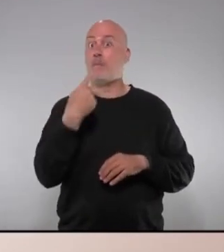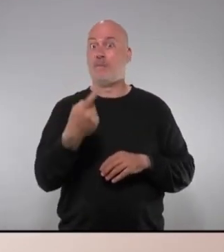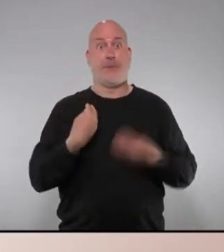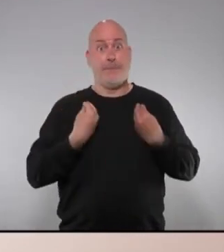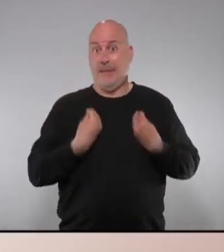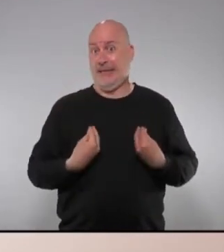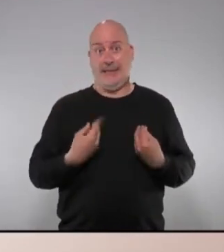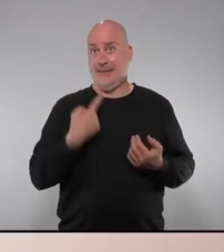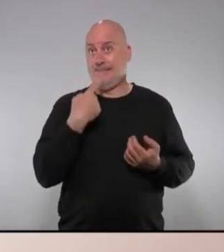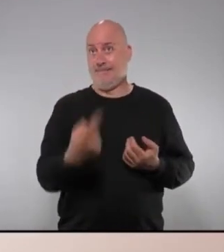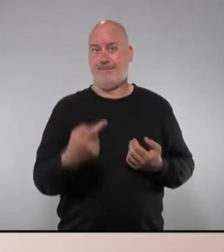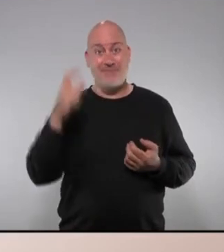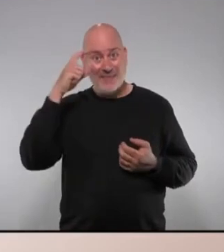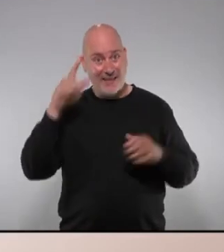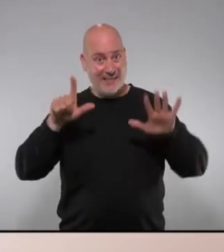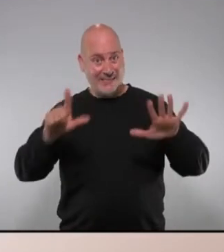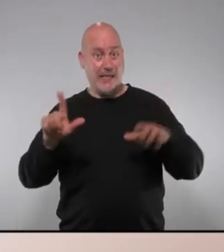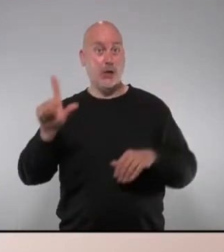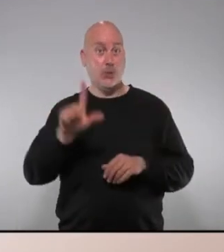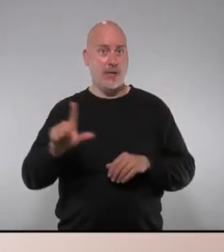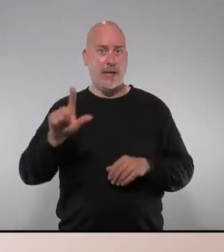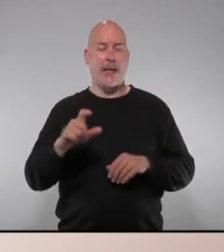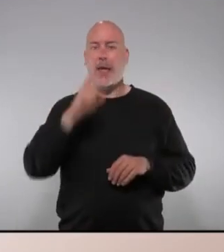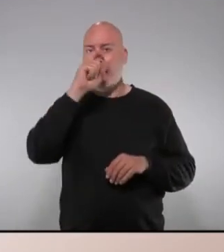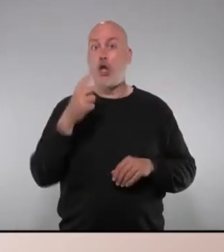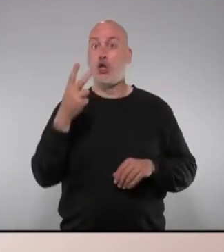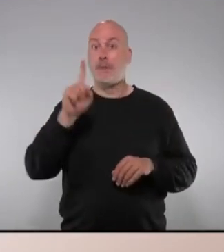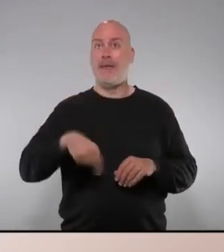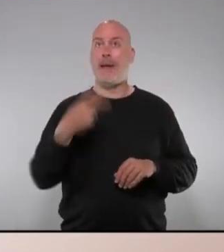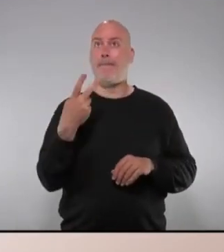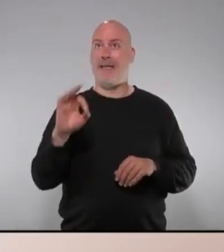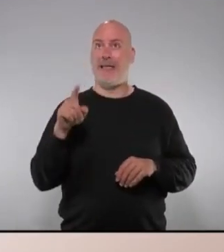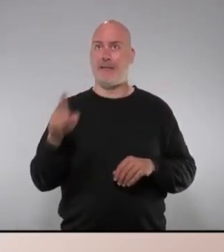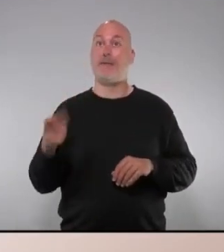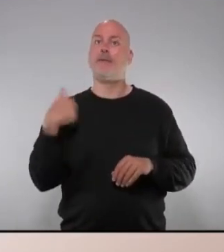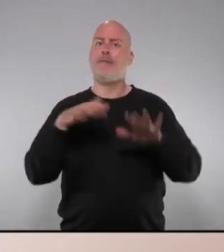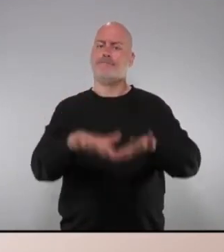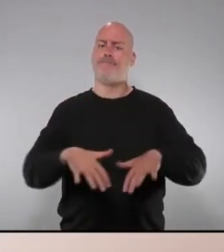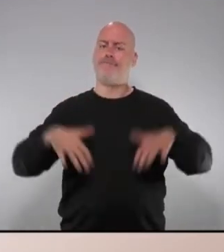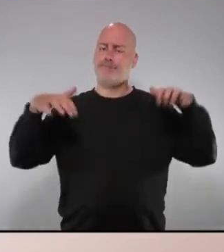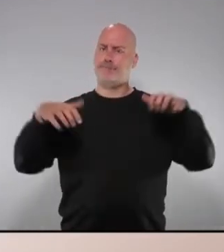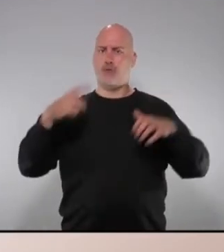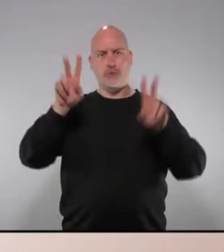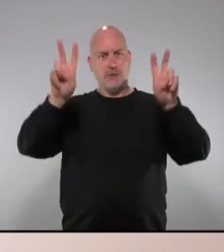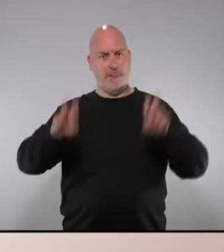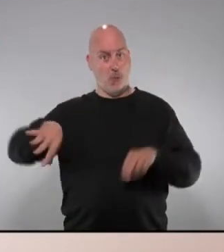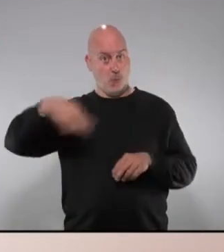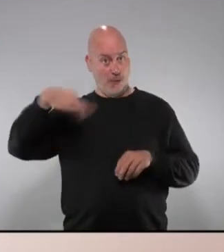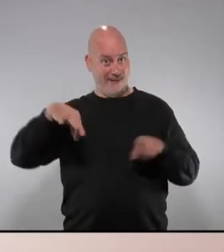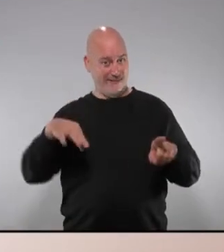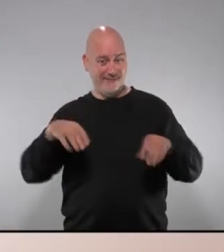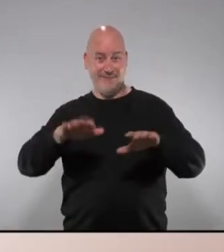mateix el dia 7 de juliol de l'any 2020 es va fer un ple monogràfic al Parlament de Catalunya on es va